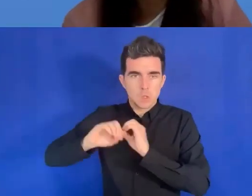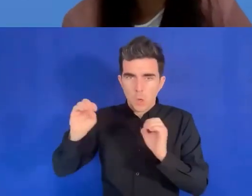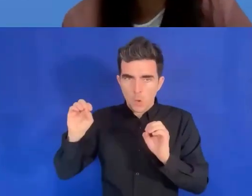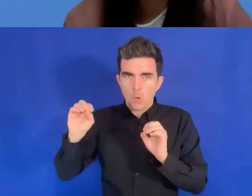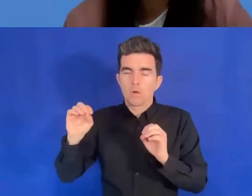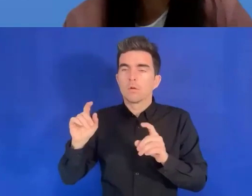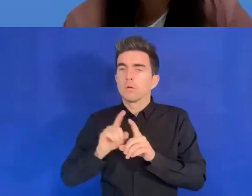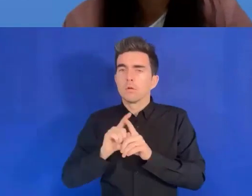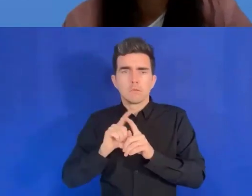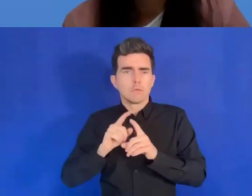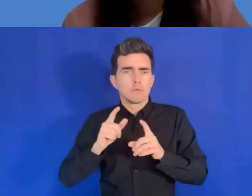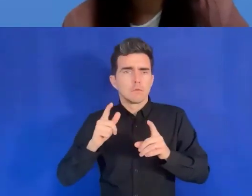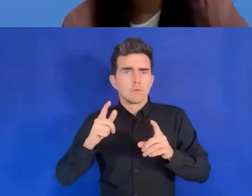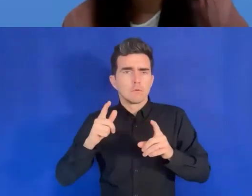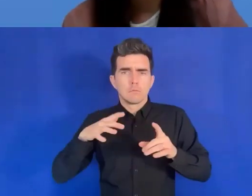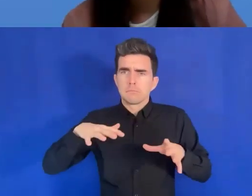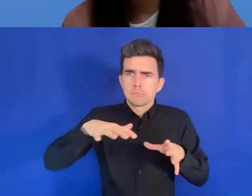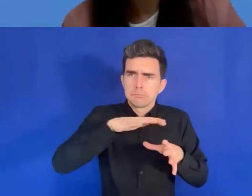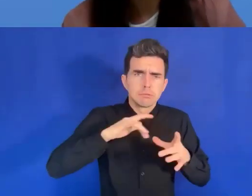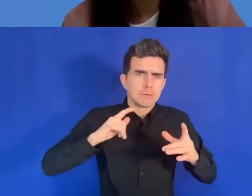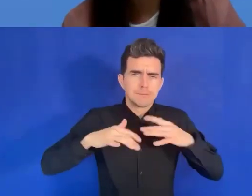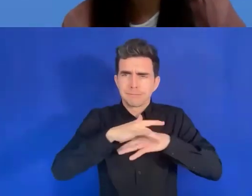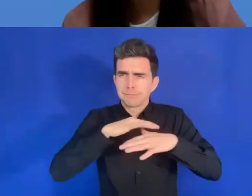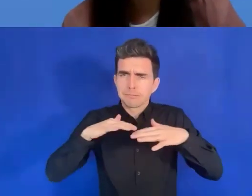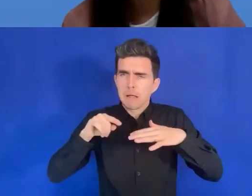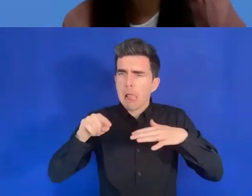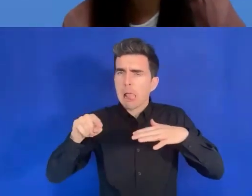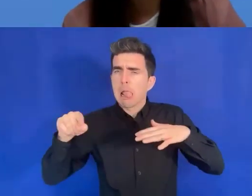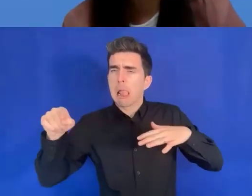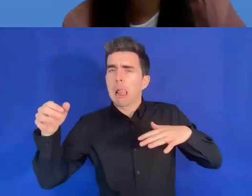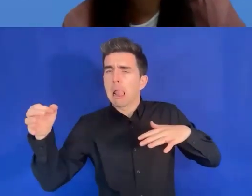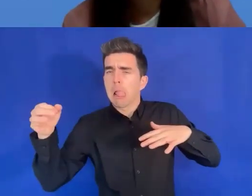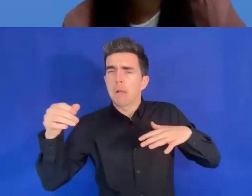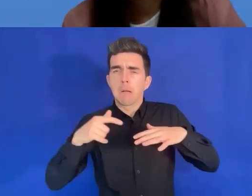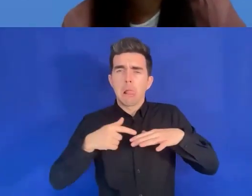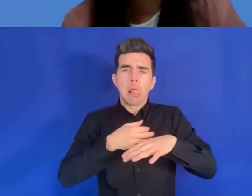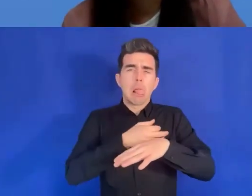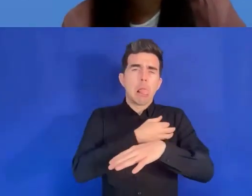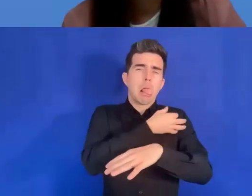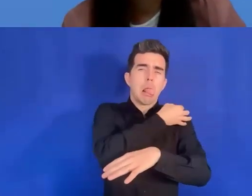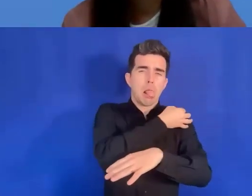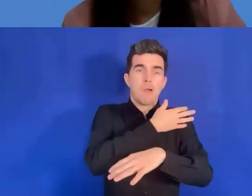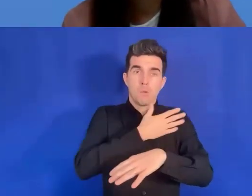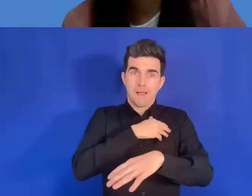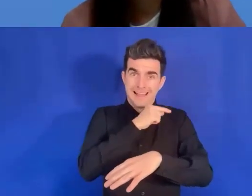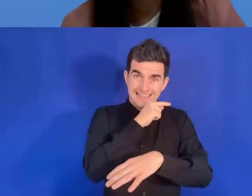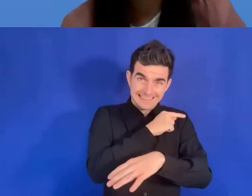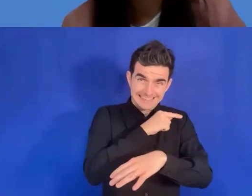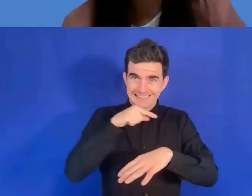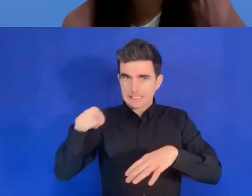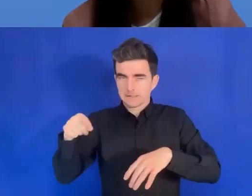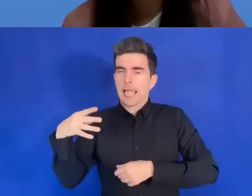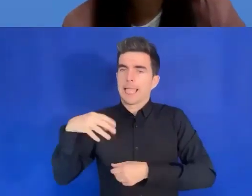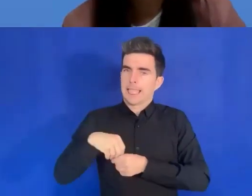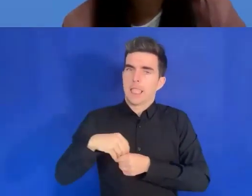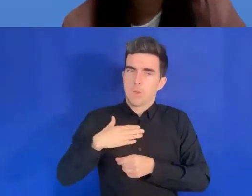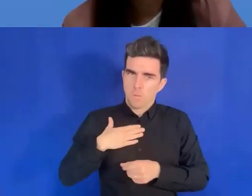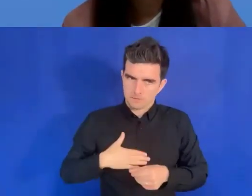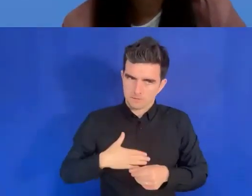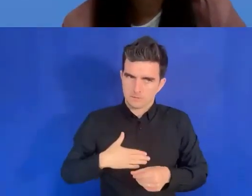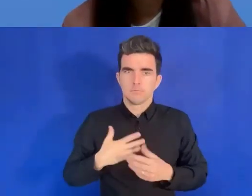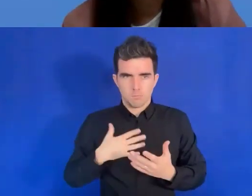ville. Tout le monde doit être pris en compte et c'est donc dans ce genre d'initiative que nous travaillons. Pour ce qui est